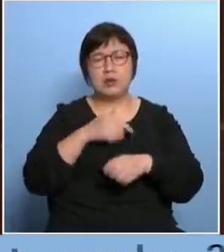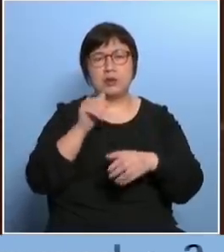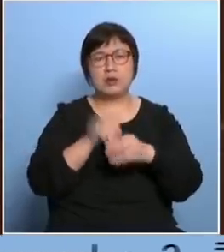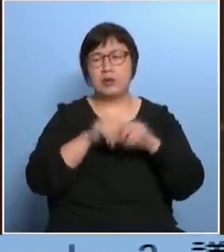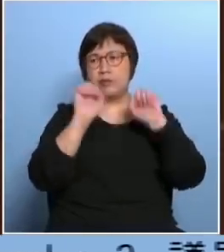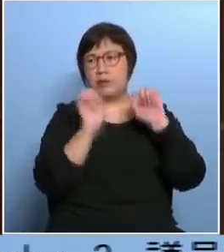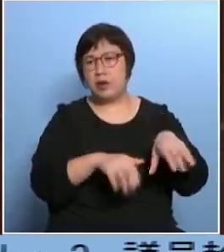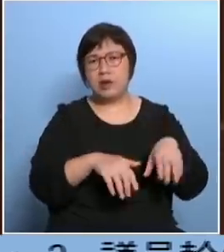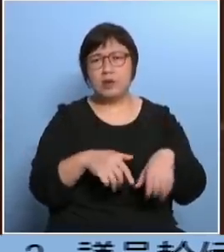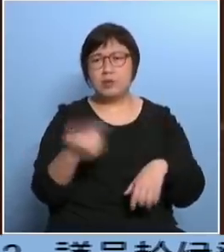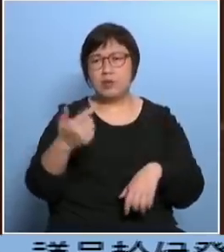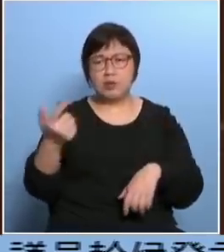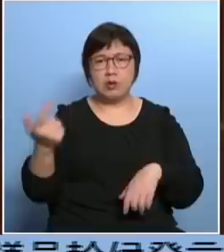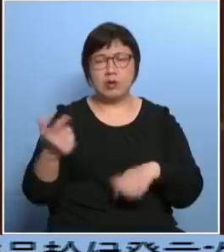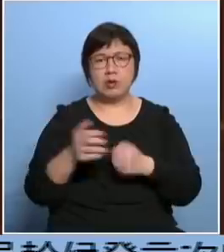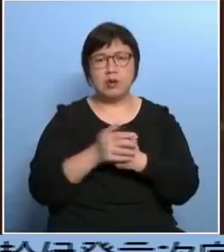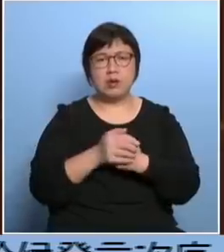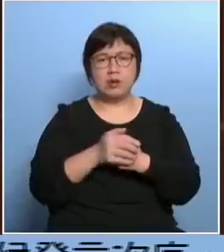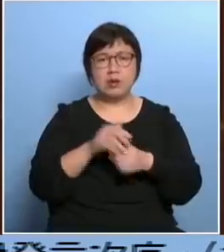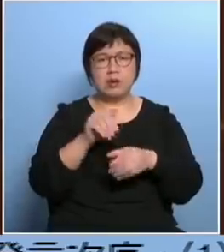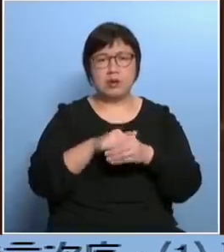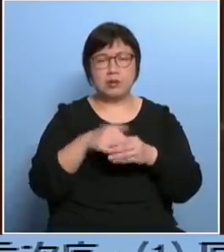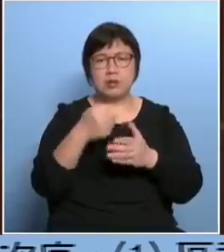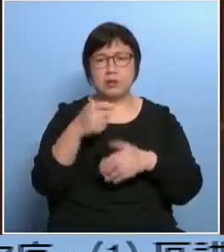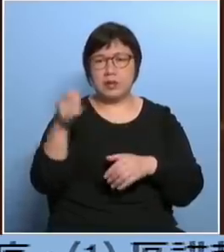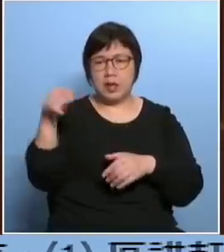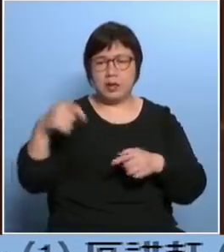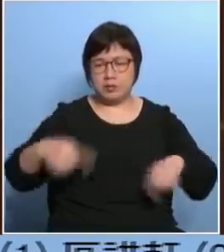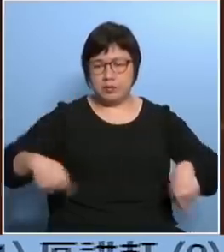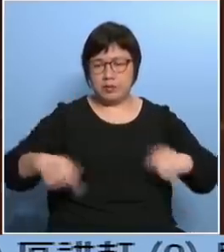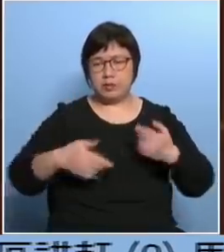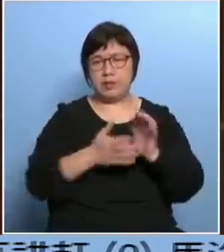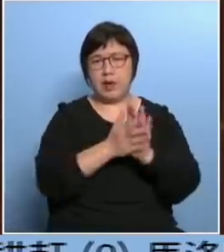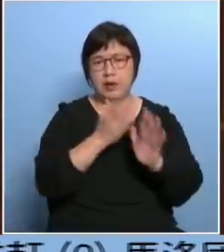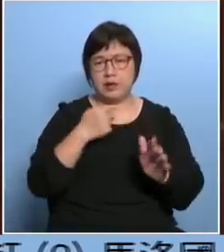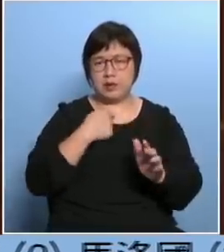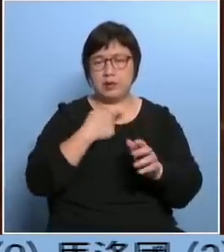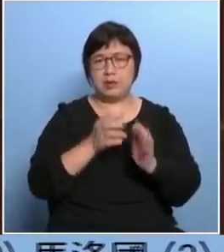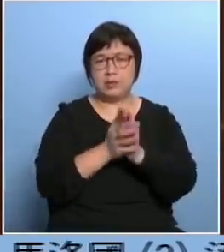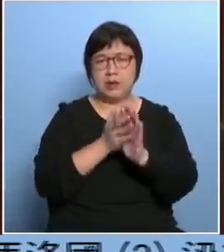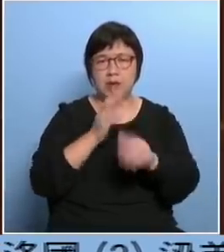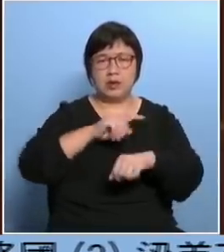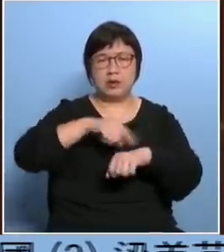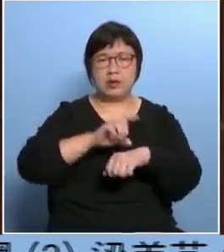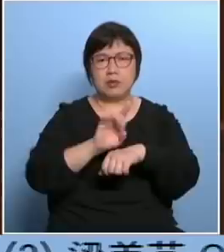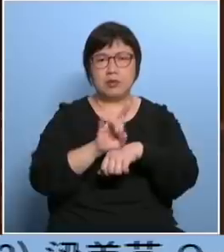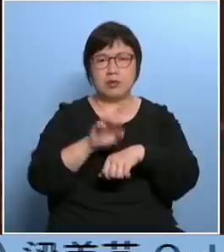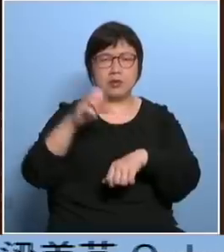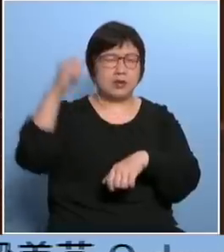这些人然后还要有个票站主任说不行你坐轮椅你都要照排排一个小时三个字在里晒一下